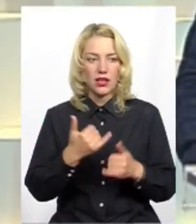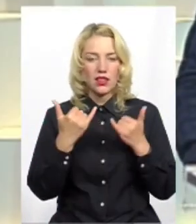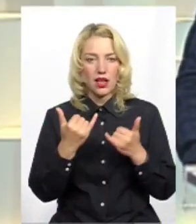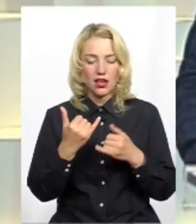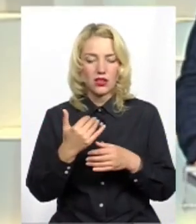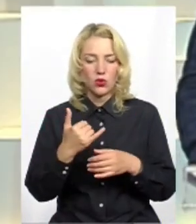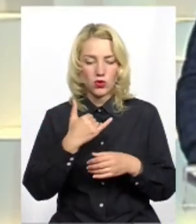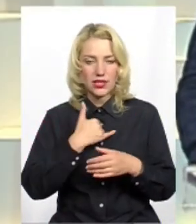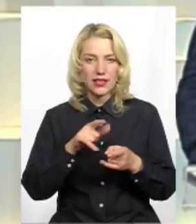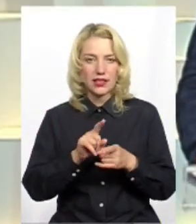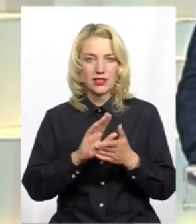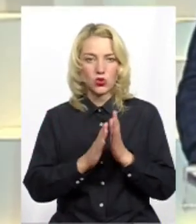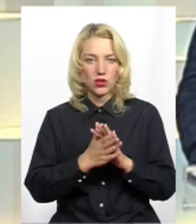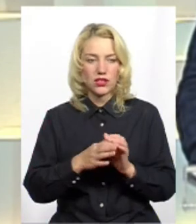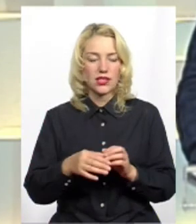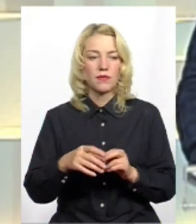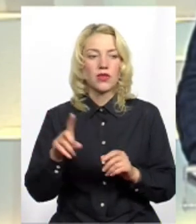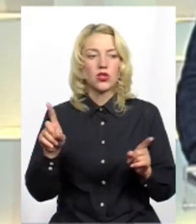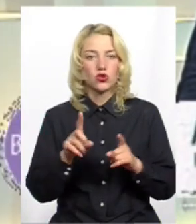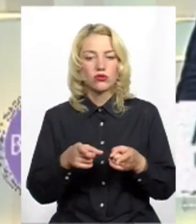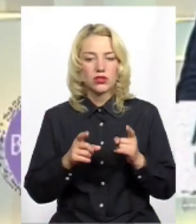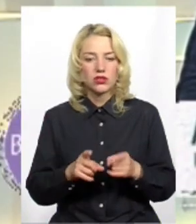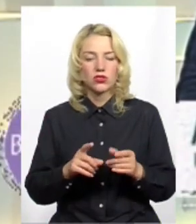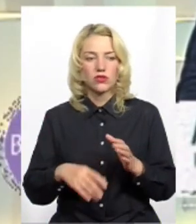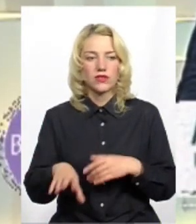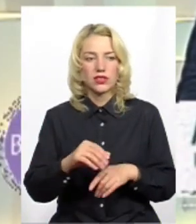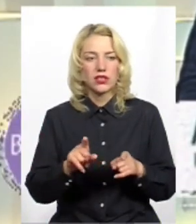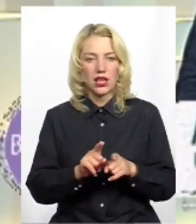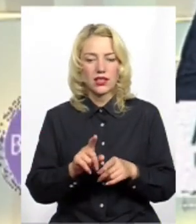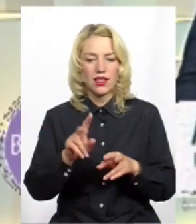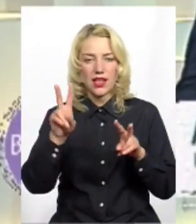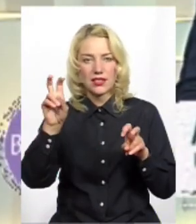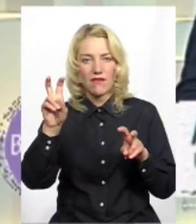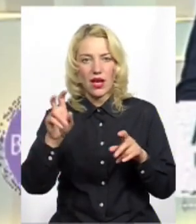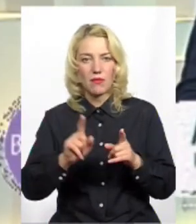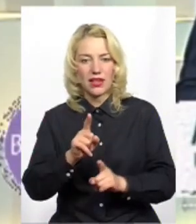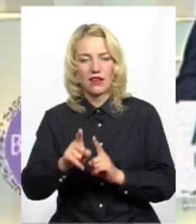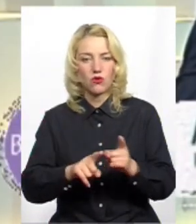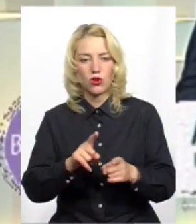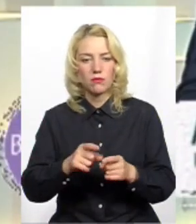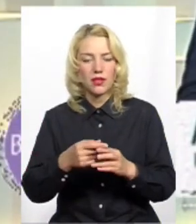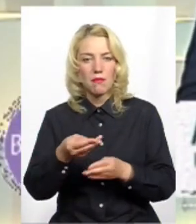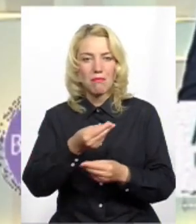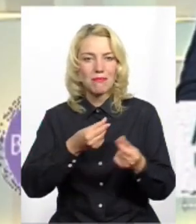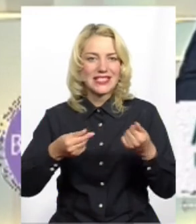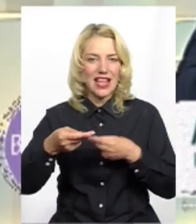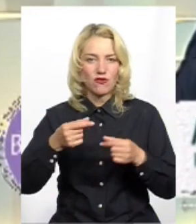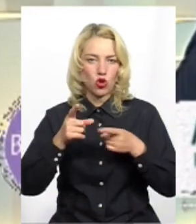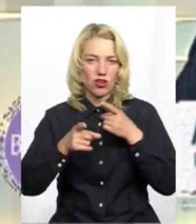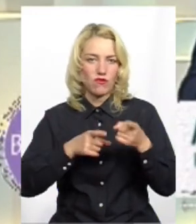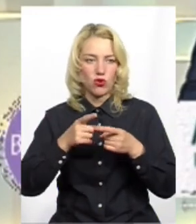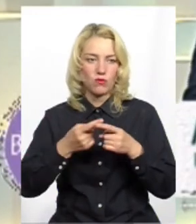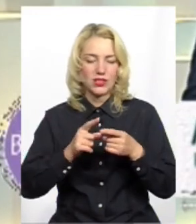в країні така ситуація, що дійсно всі так називаємі реформи по факту указуються псевдореформами. Це